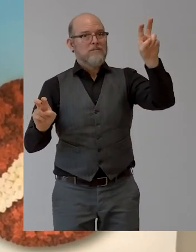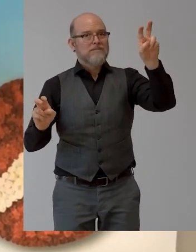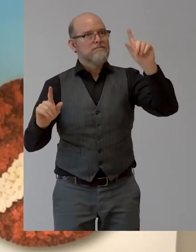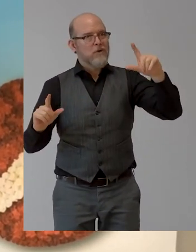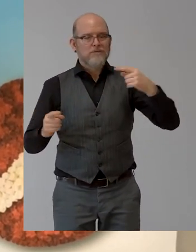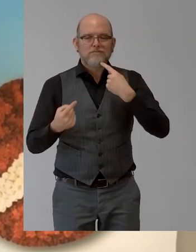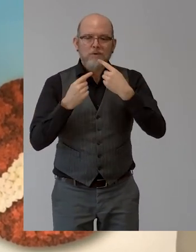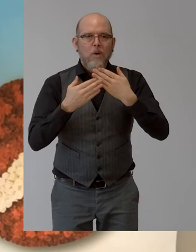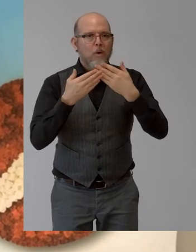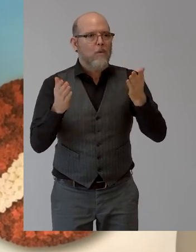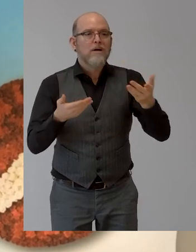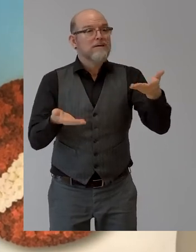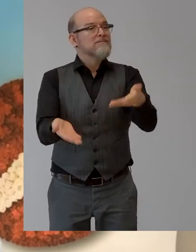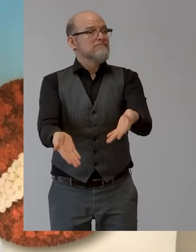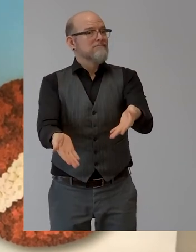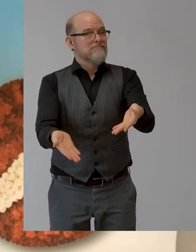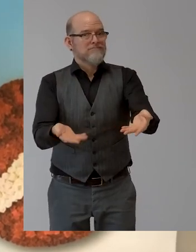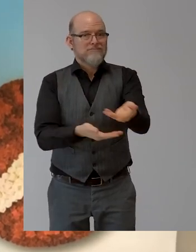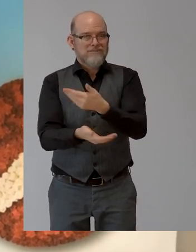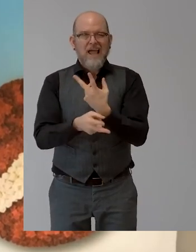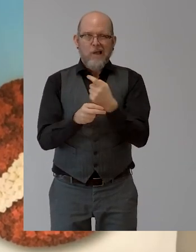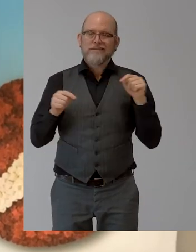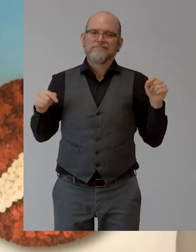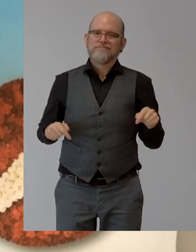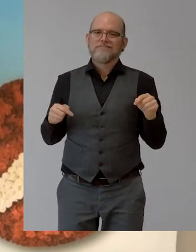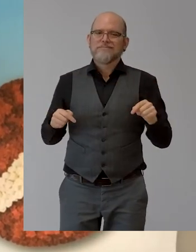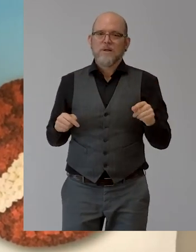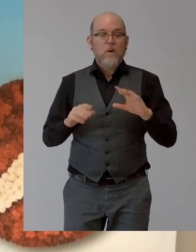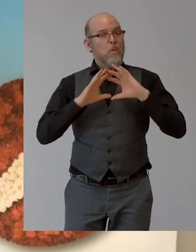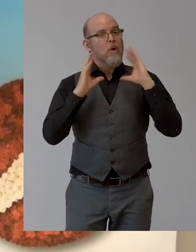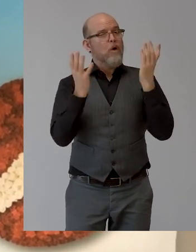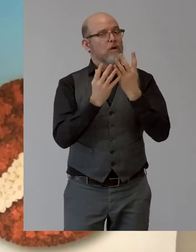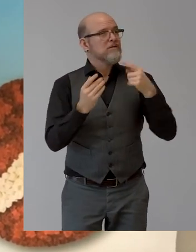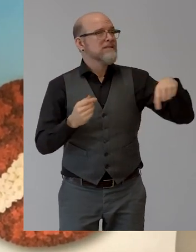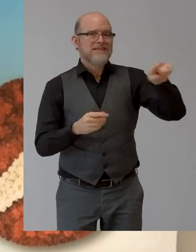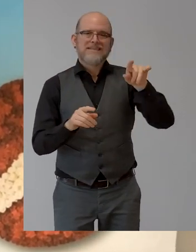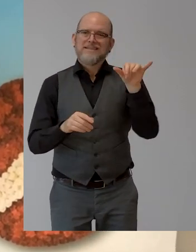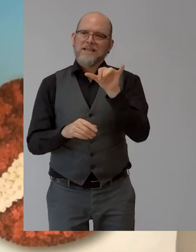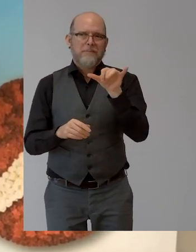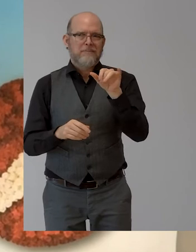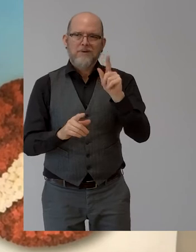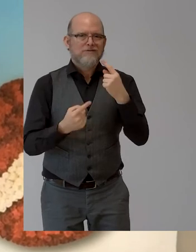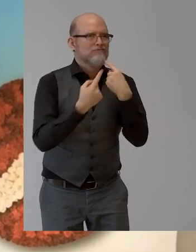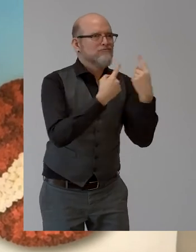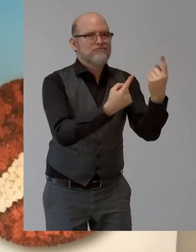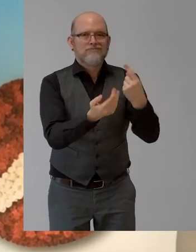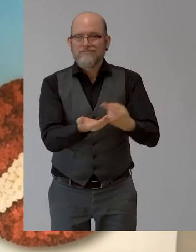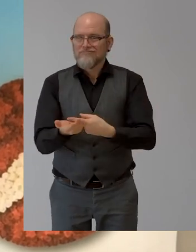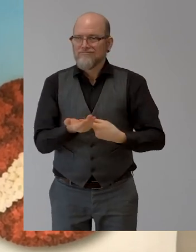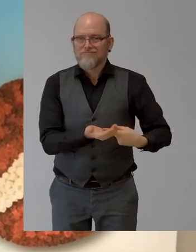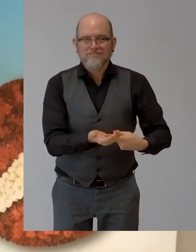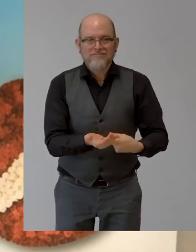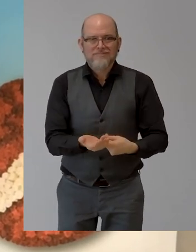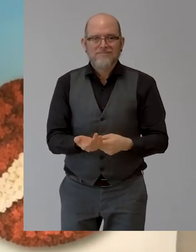all over the world. And also, you are right, of course, I have a good overview about different countries. And I can also